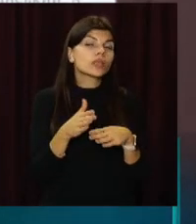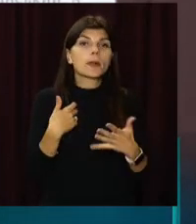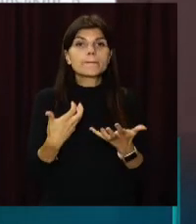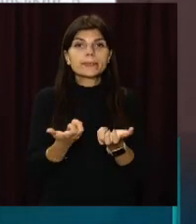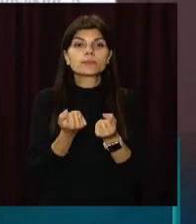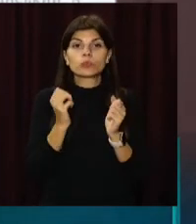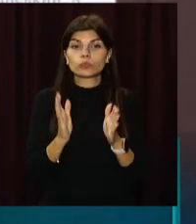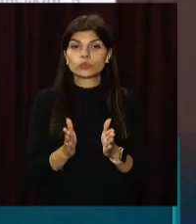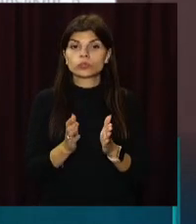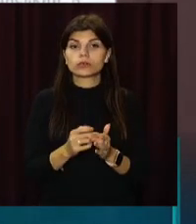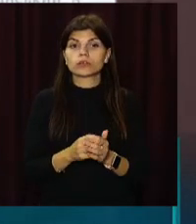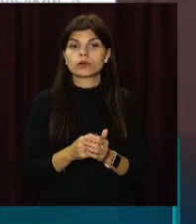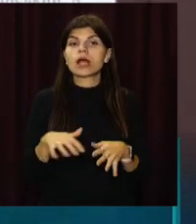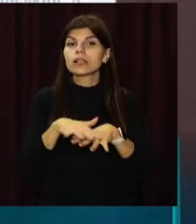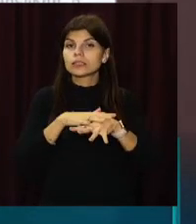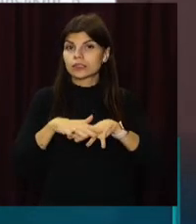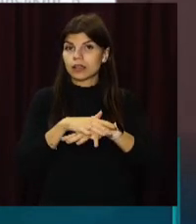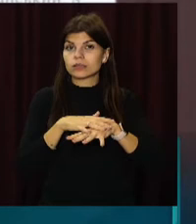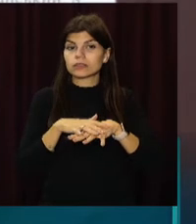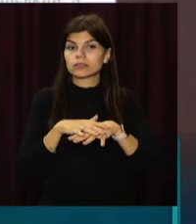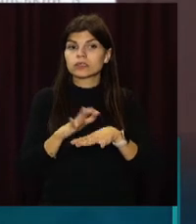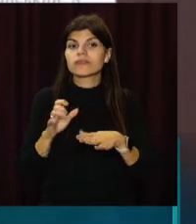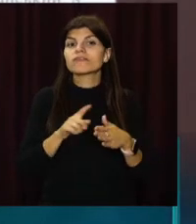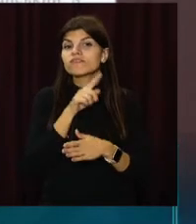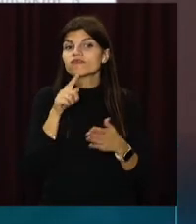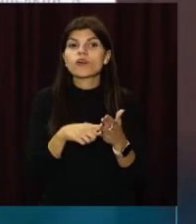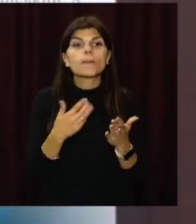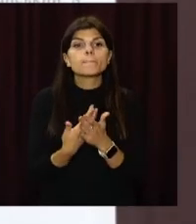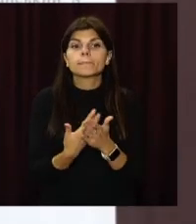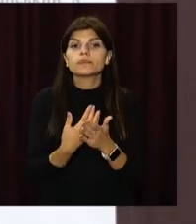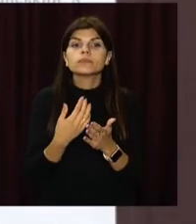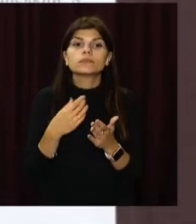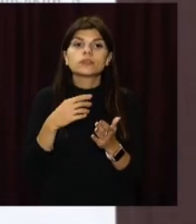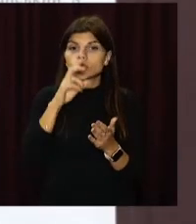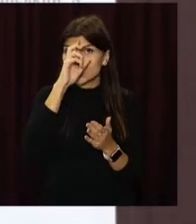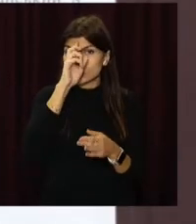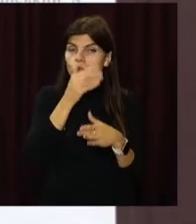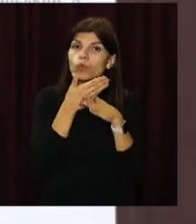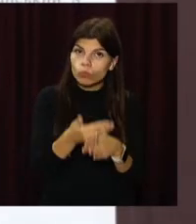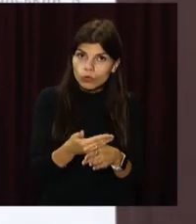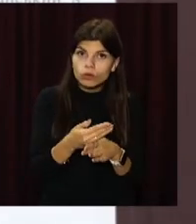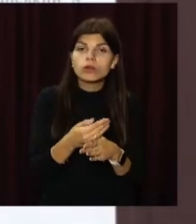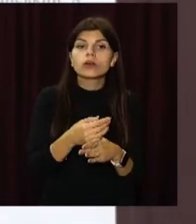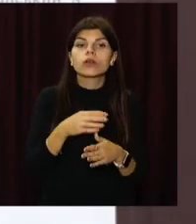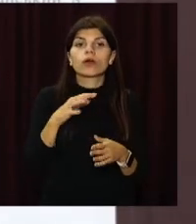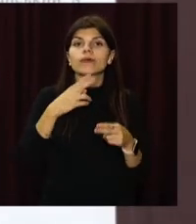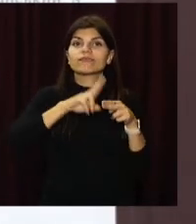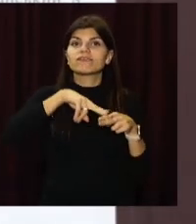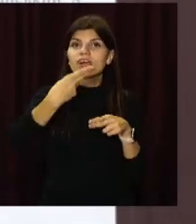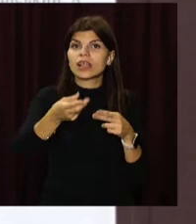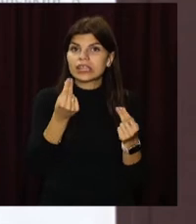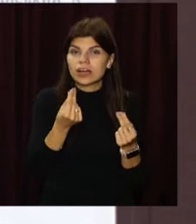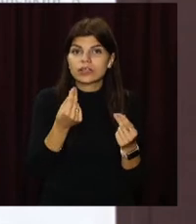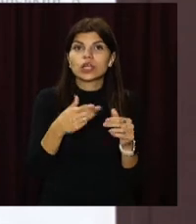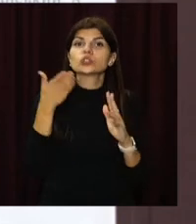приймати населення з призначення державних допомог, компенсаційних виплат, а